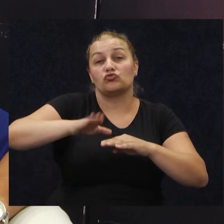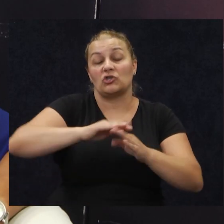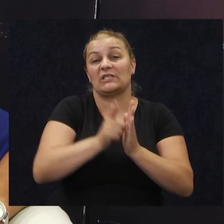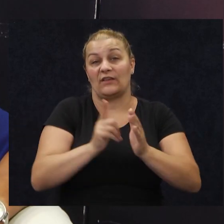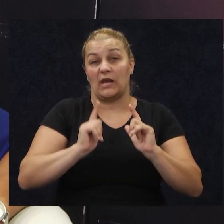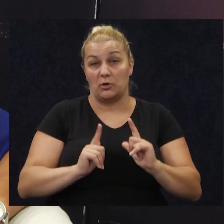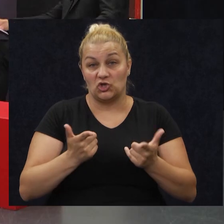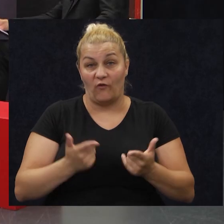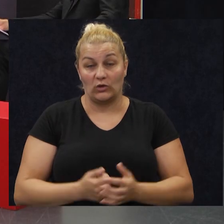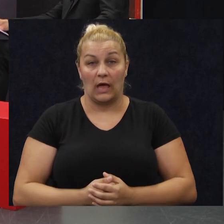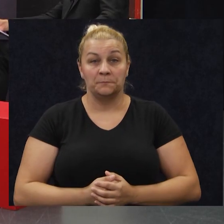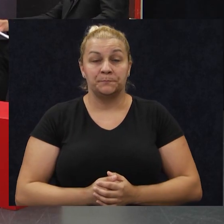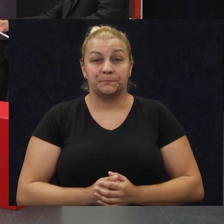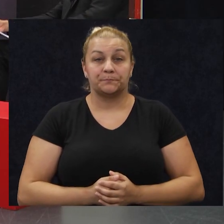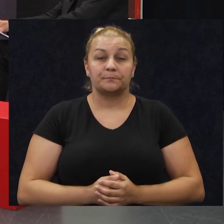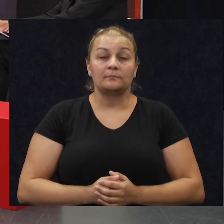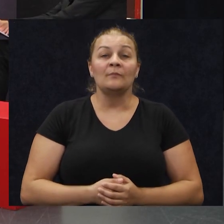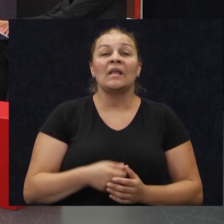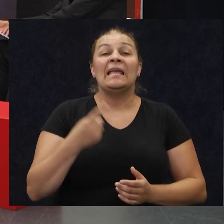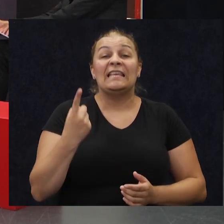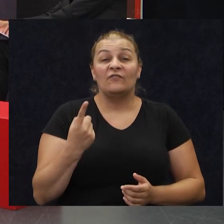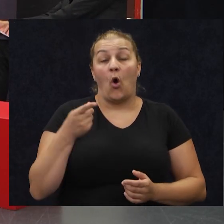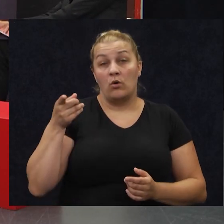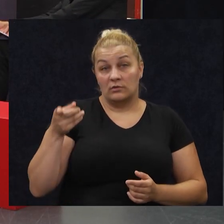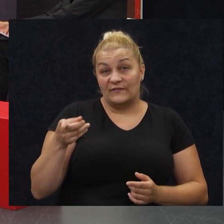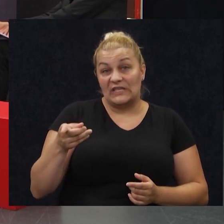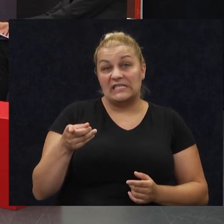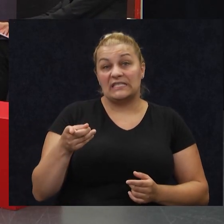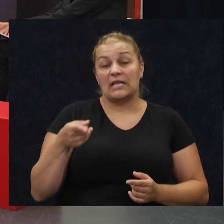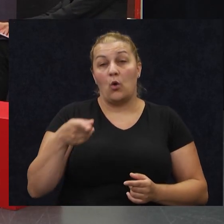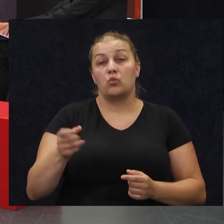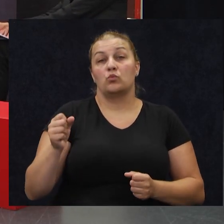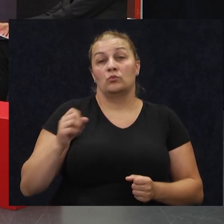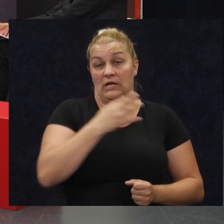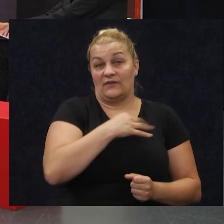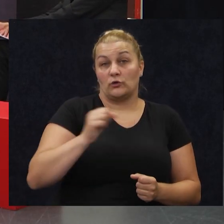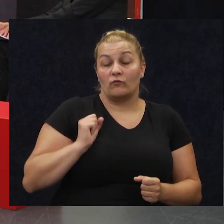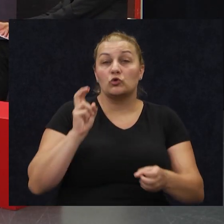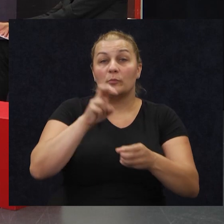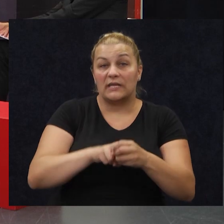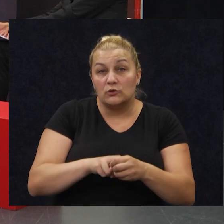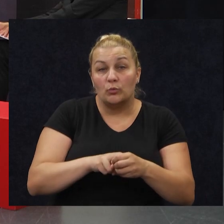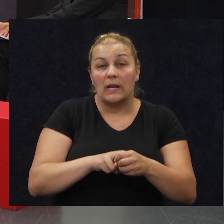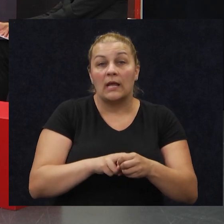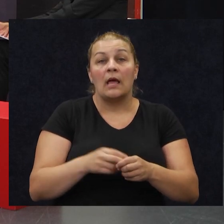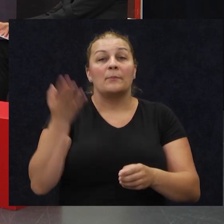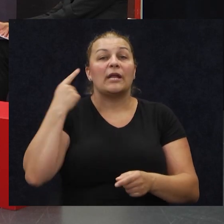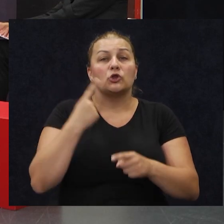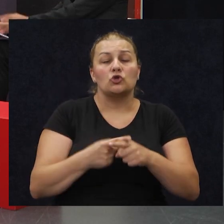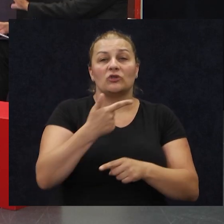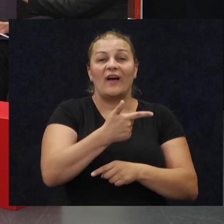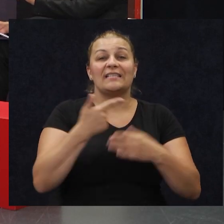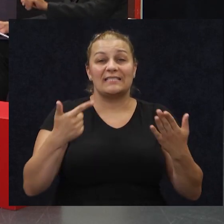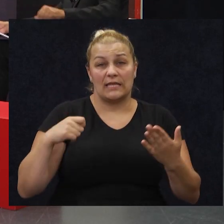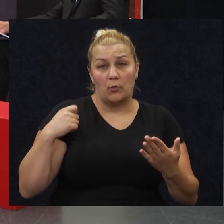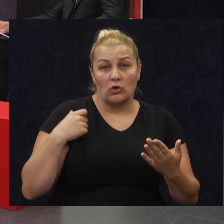Da. Ivo, vi ste u postrojbe Hrvatske voljske pristuple, ko se ne varam, prije točno 27 godina,